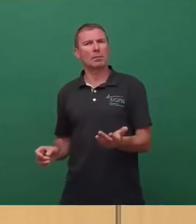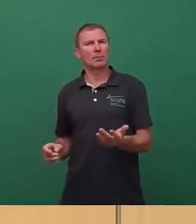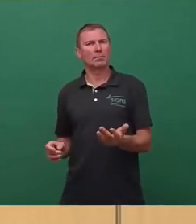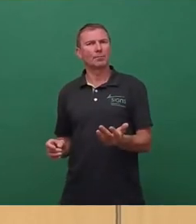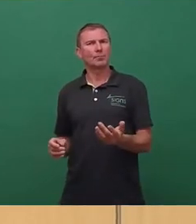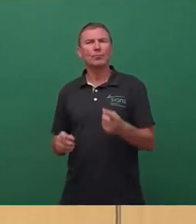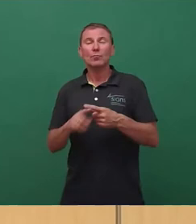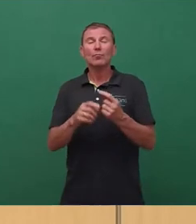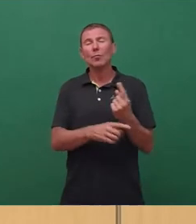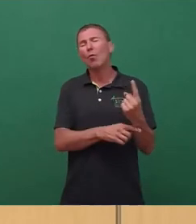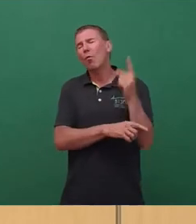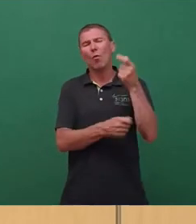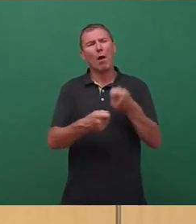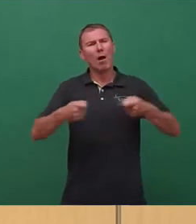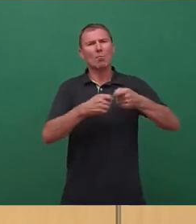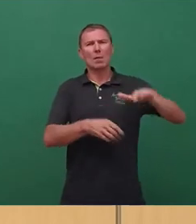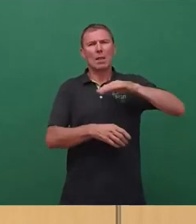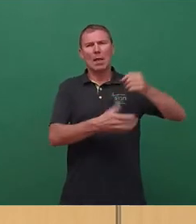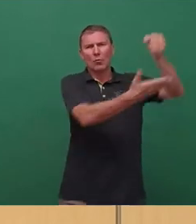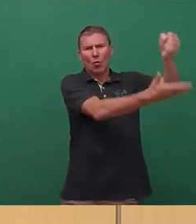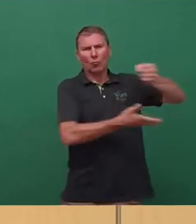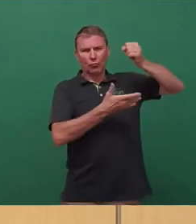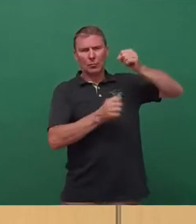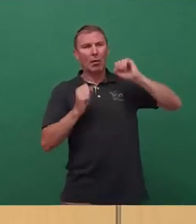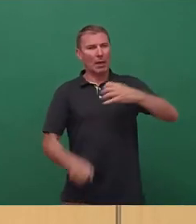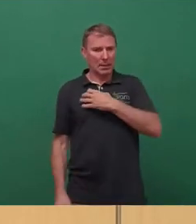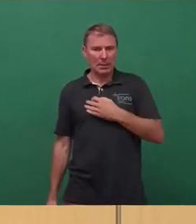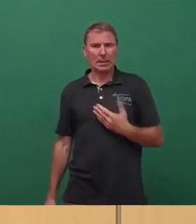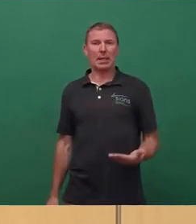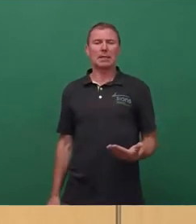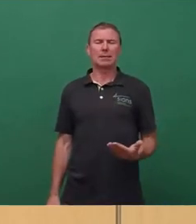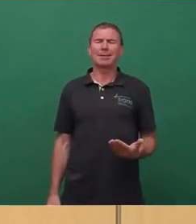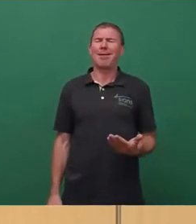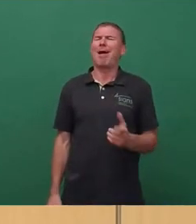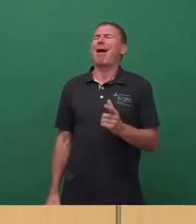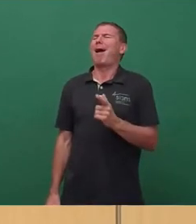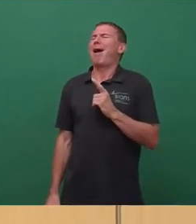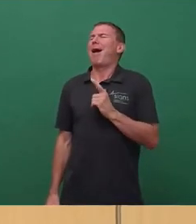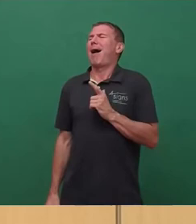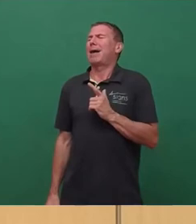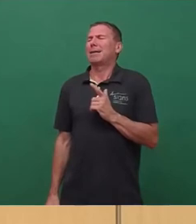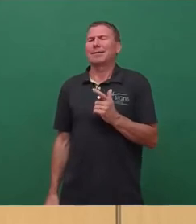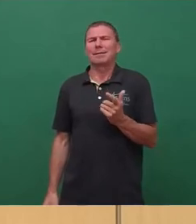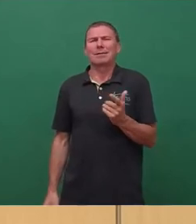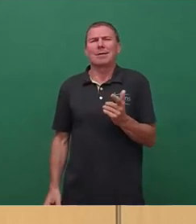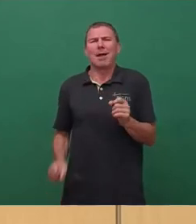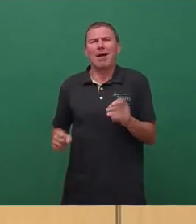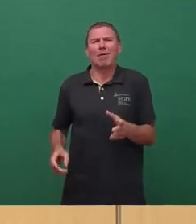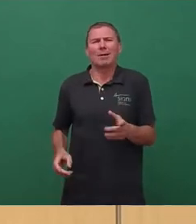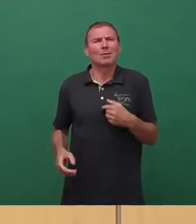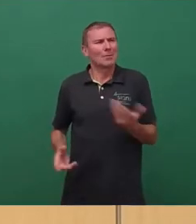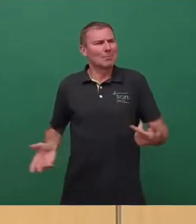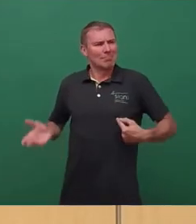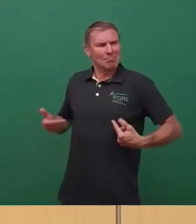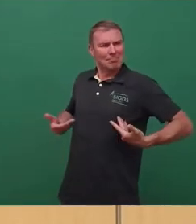Land kann Dresden, das ist schon fast zynisch, sich hinstellen und sagen, seht mal, was wir uns jetzt